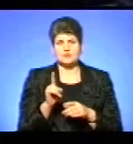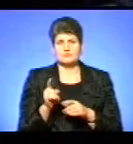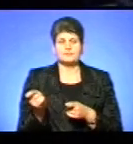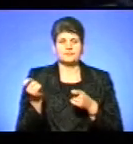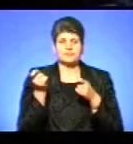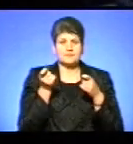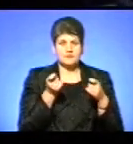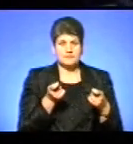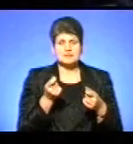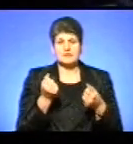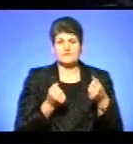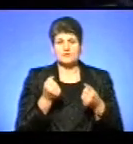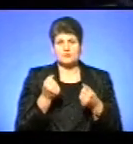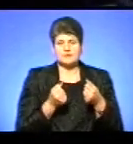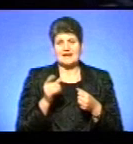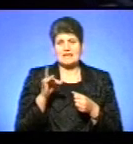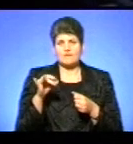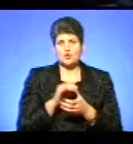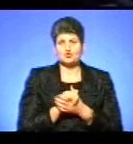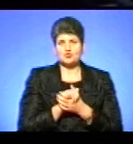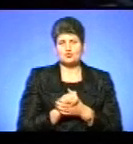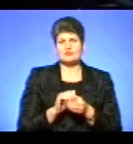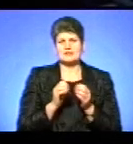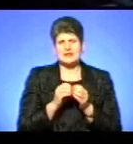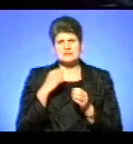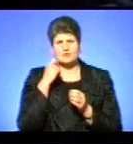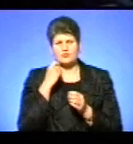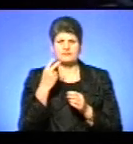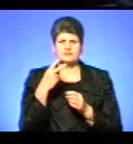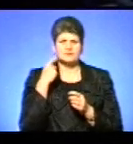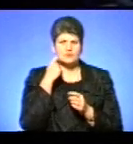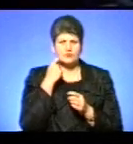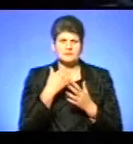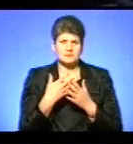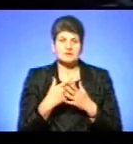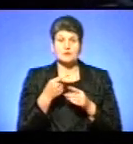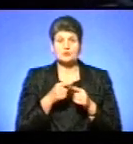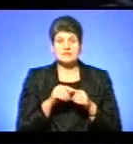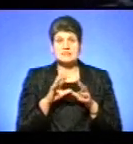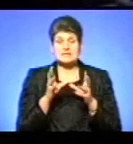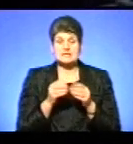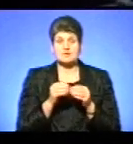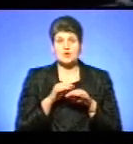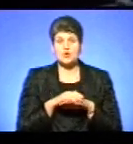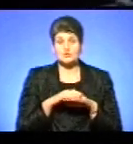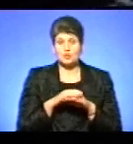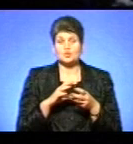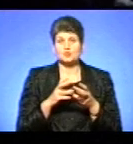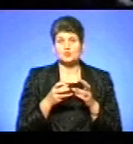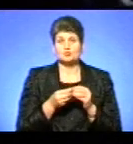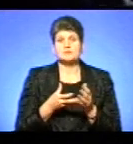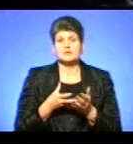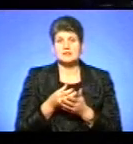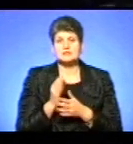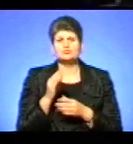Євросоюзу, особливо не нового, 10-річного чи 20-річного, по такій схемі розрахунку, сума до сплати митних платежів